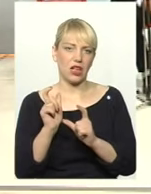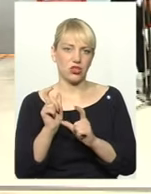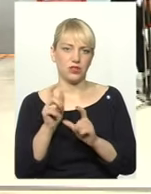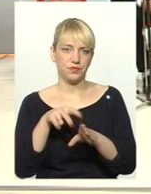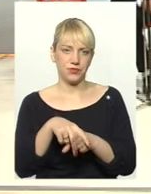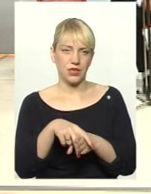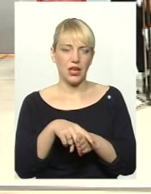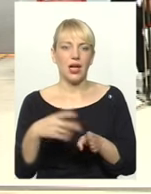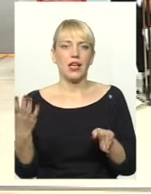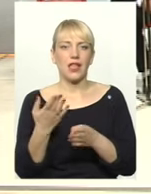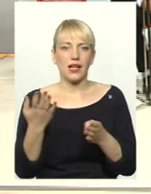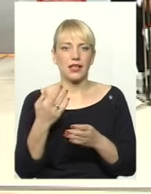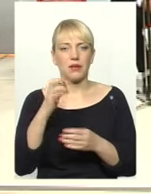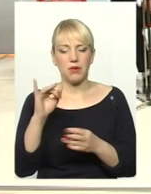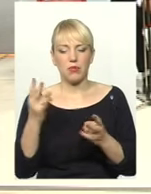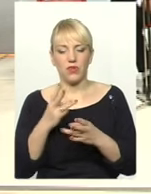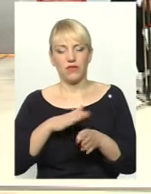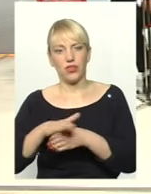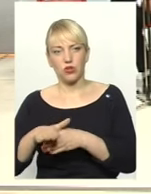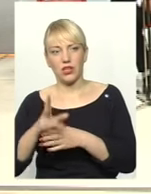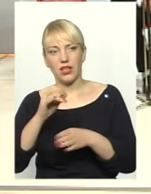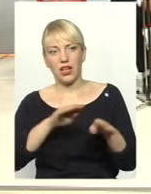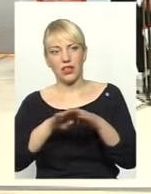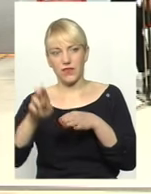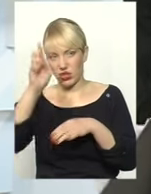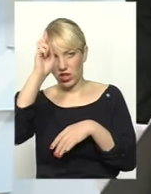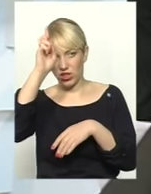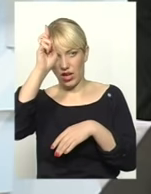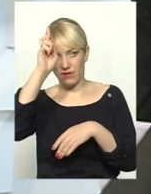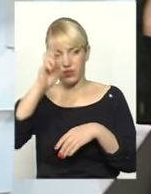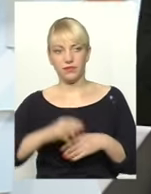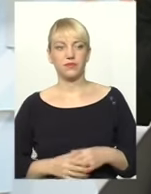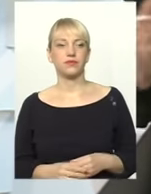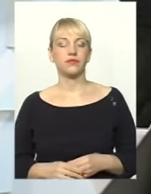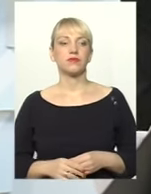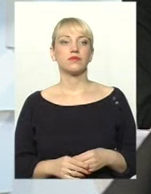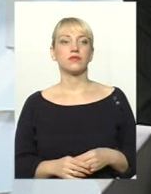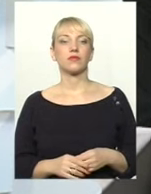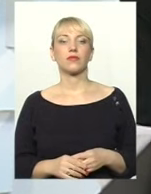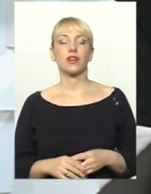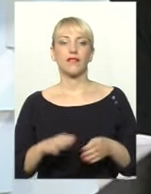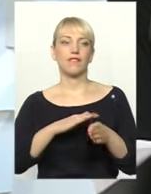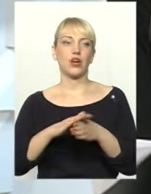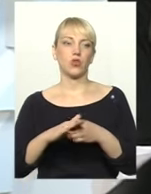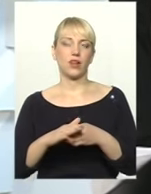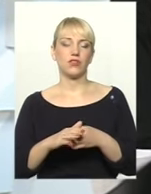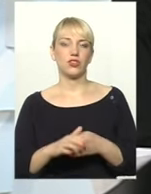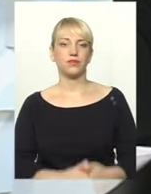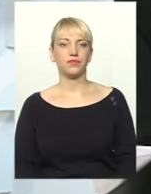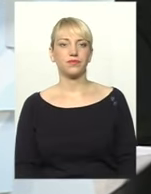який мала би виконати на рівні держави, скажімо там, виконавча гілка влади?